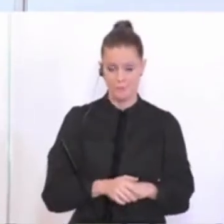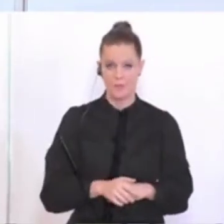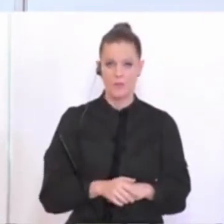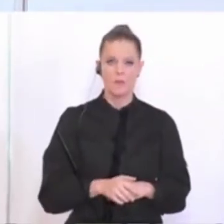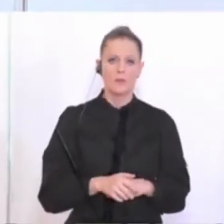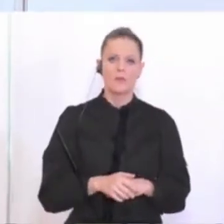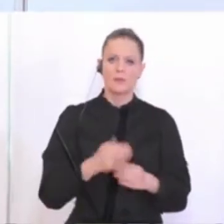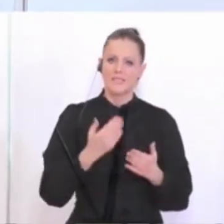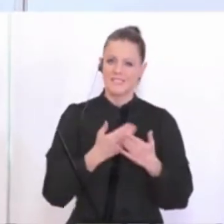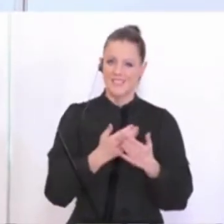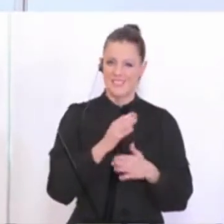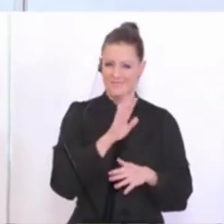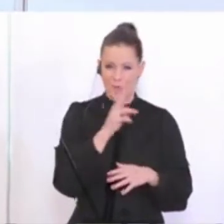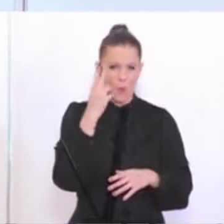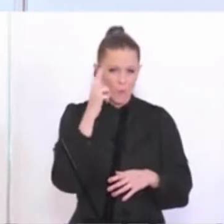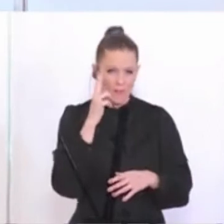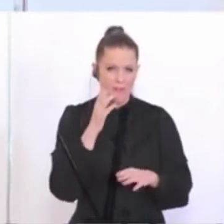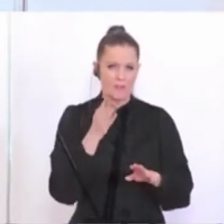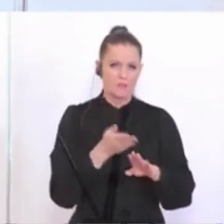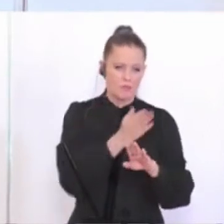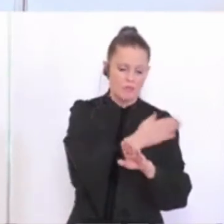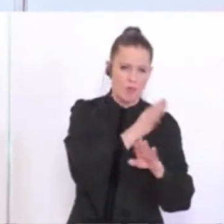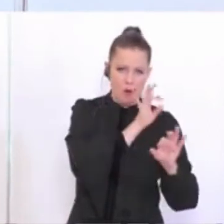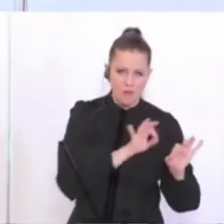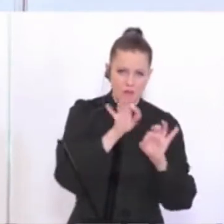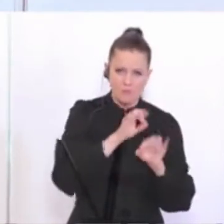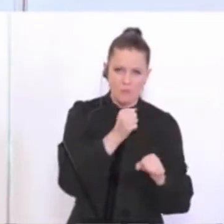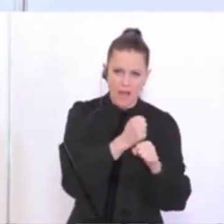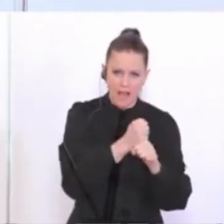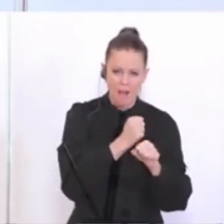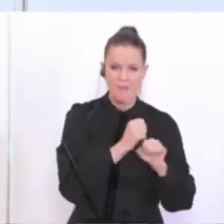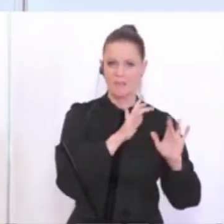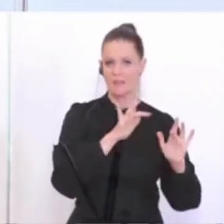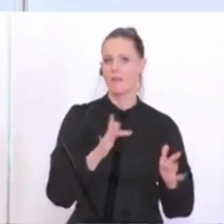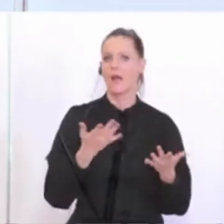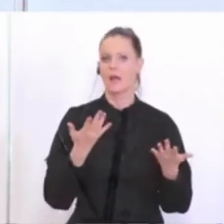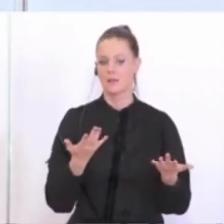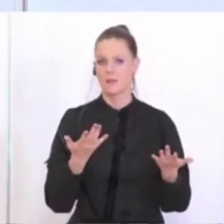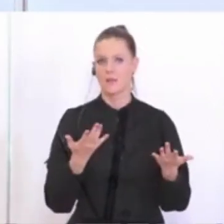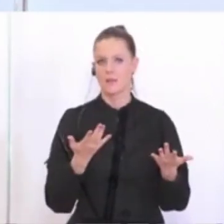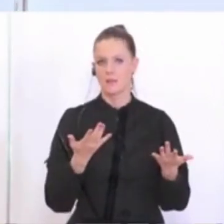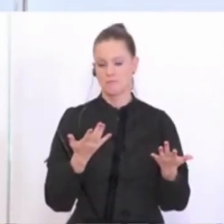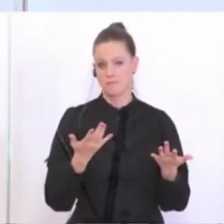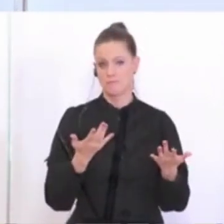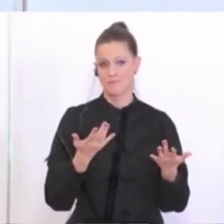entsprechenden Überlegungen und Vorarbeiten wird das ja an das Ressort von Rudi Anschober